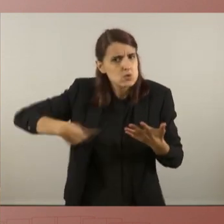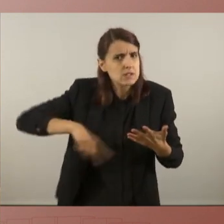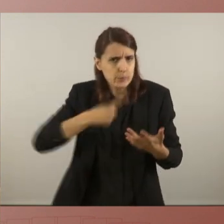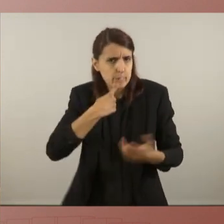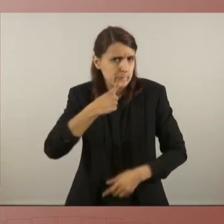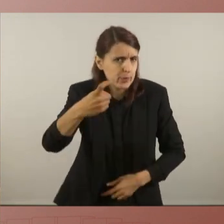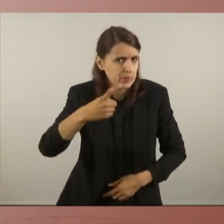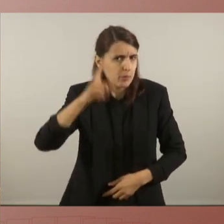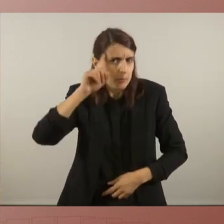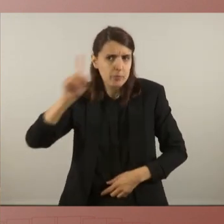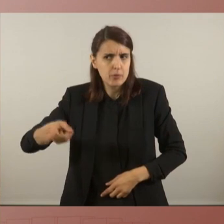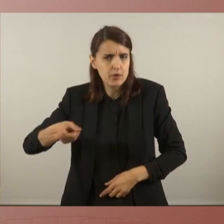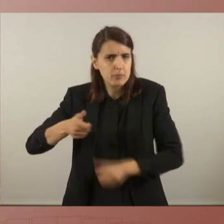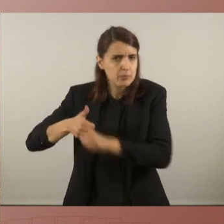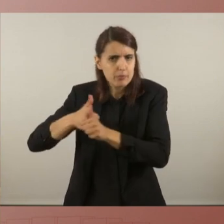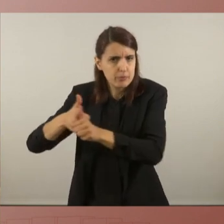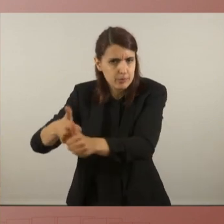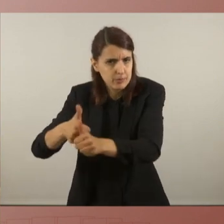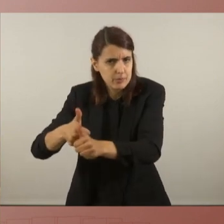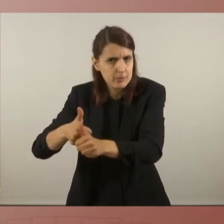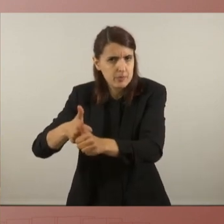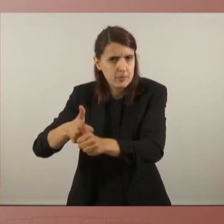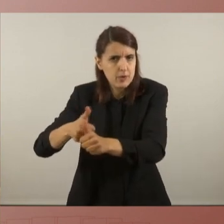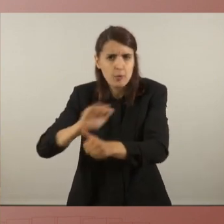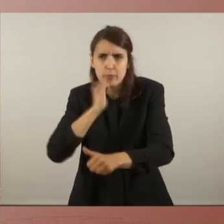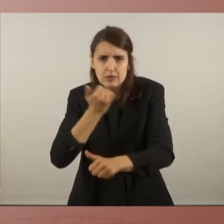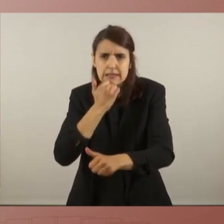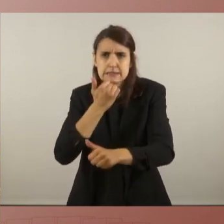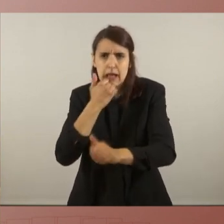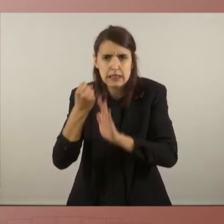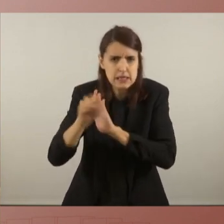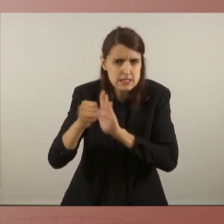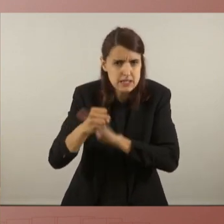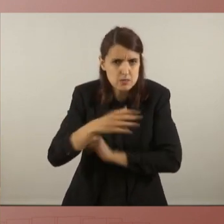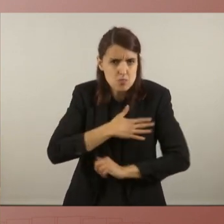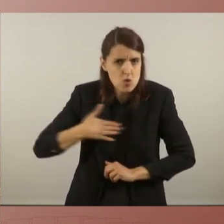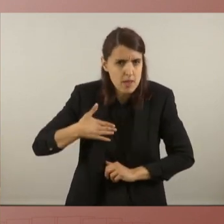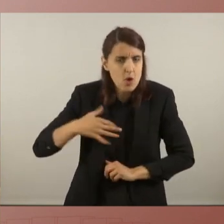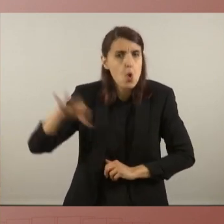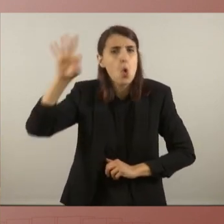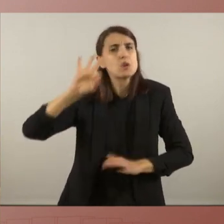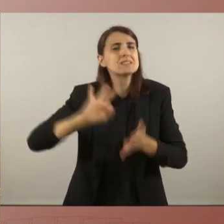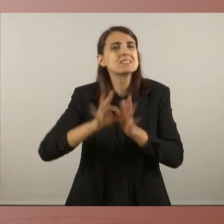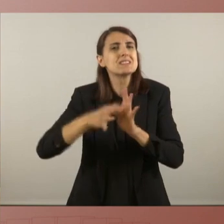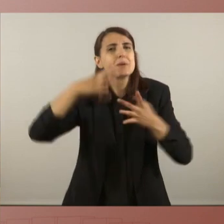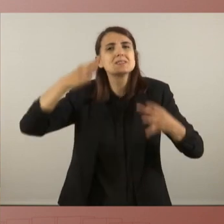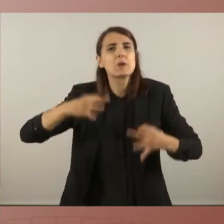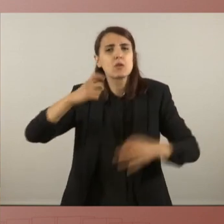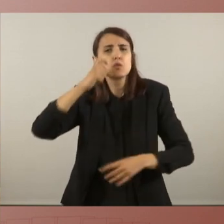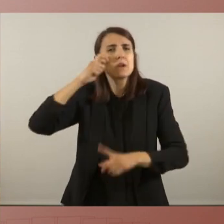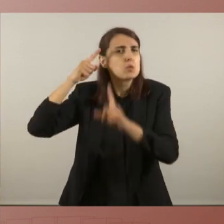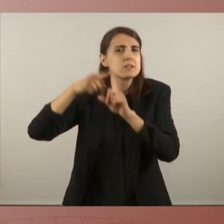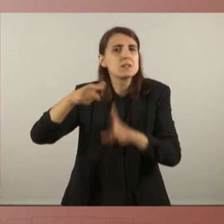està perseguint proactivament la protesta i la dissidència o volem enfortir un sistema de seguretat humana al servei dels drets